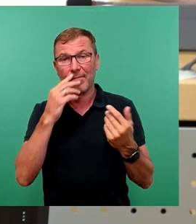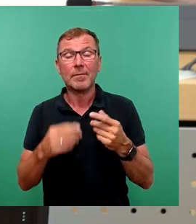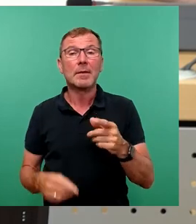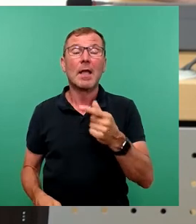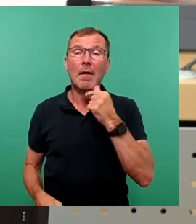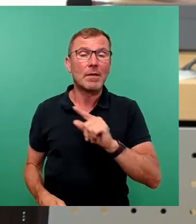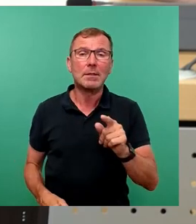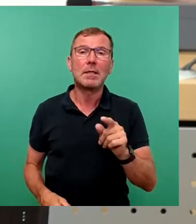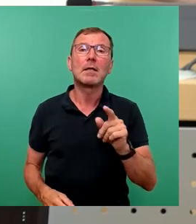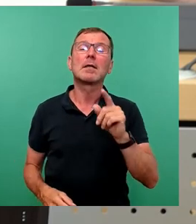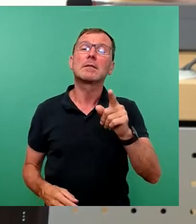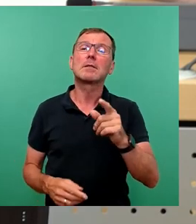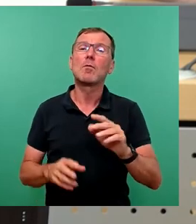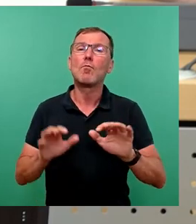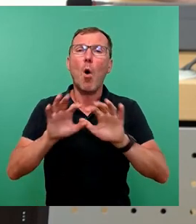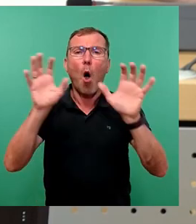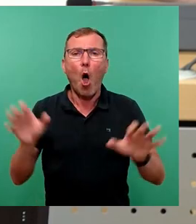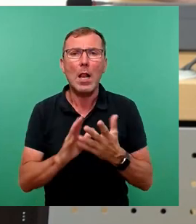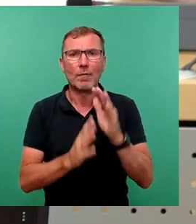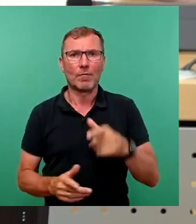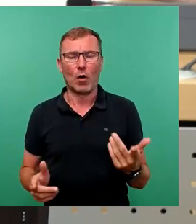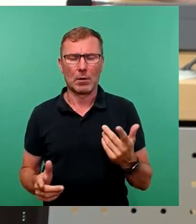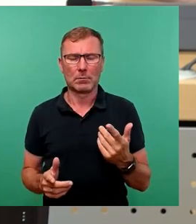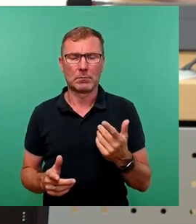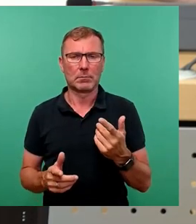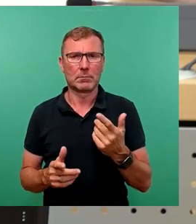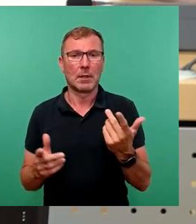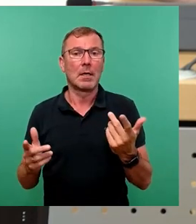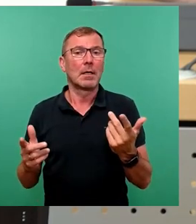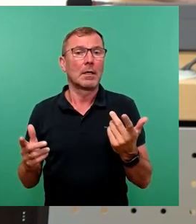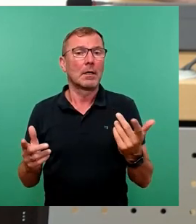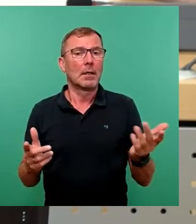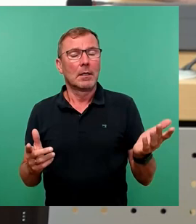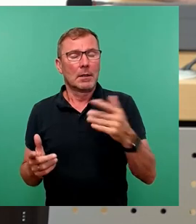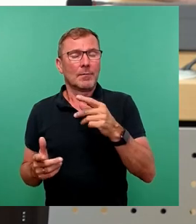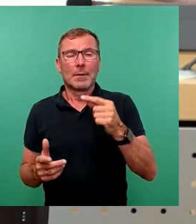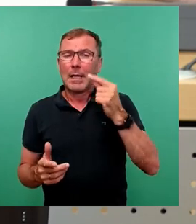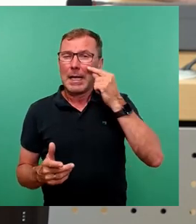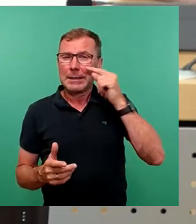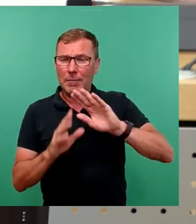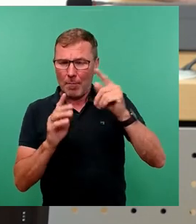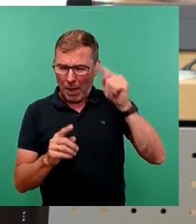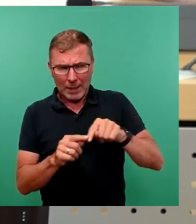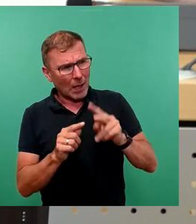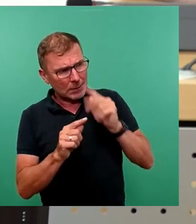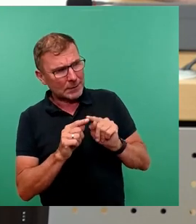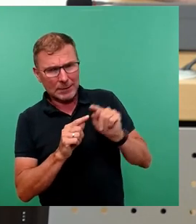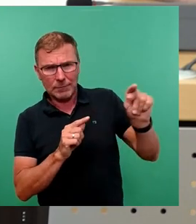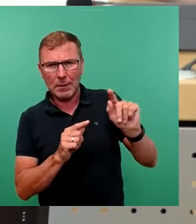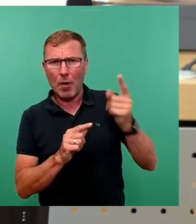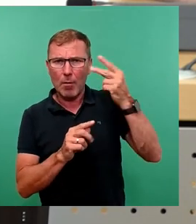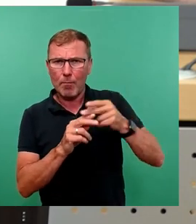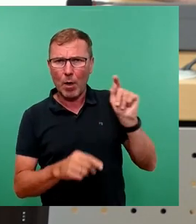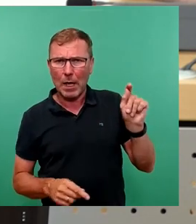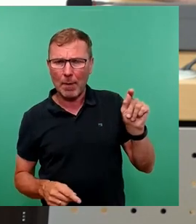ein Fegefeuer der Eitelkeiten. Vielleicht kennen Sie das Buch ja noch. Im Sichtweite des Rathauses hat sich der Oberbürgermeister